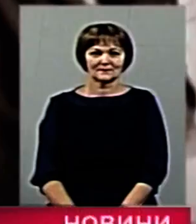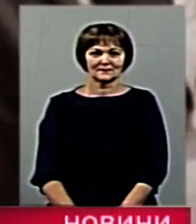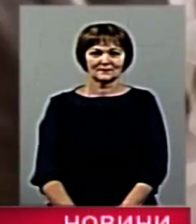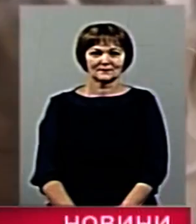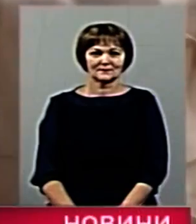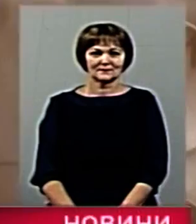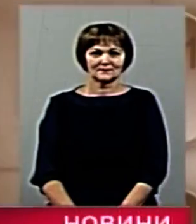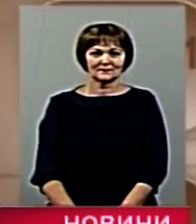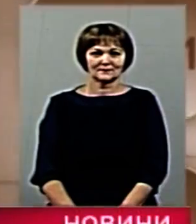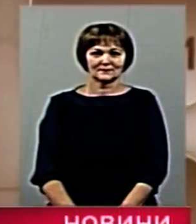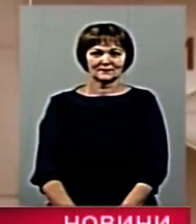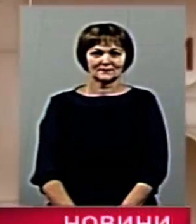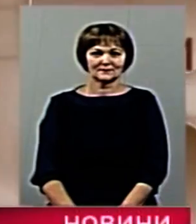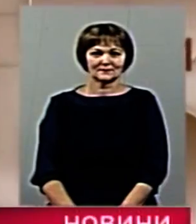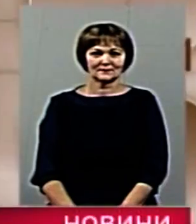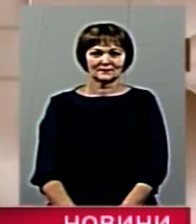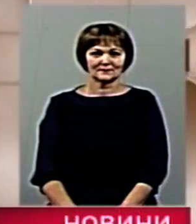День пам'яті